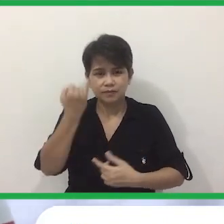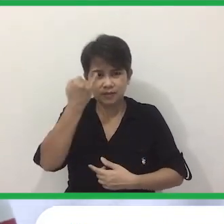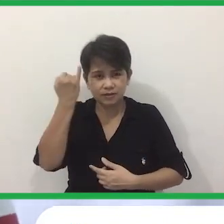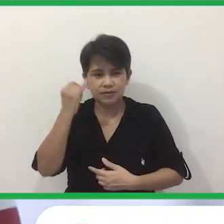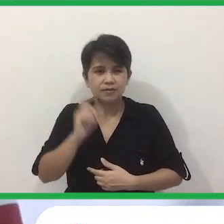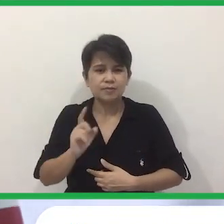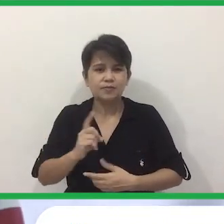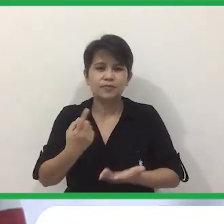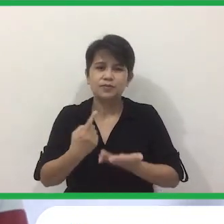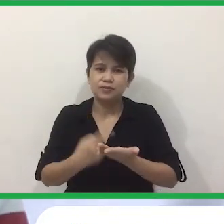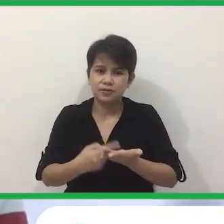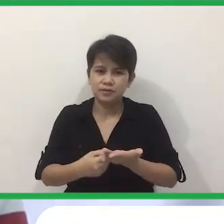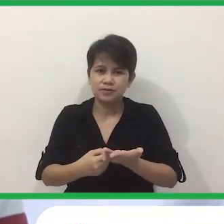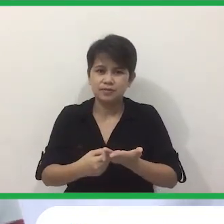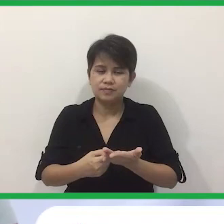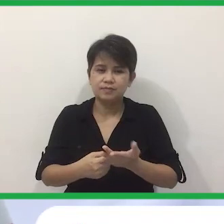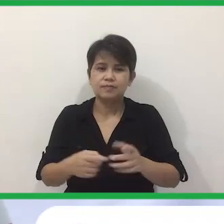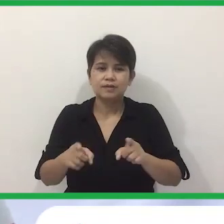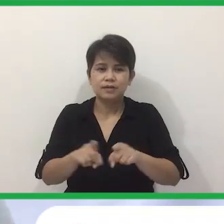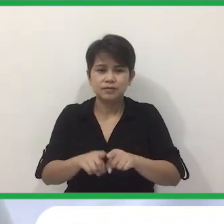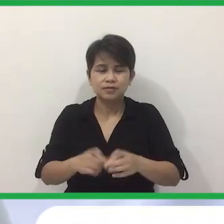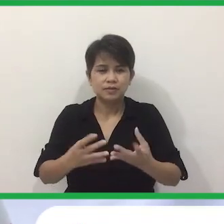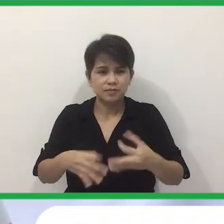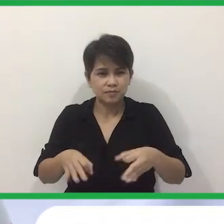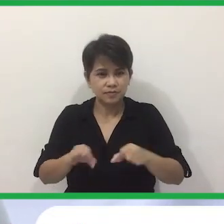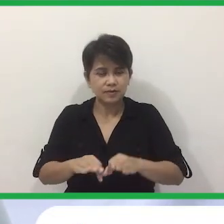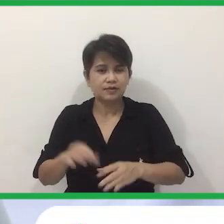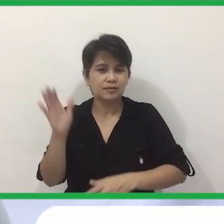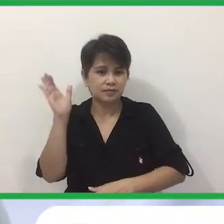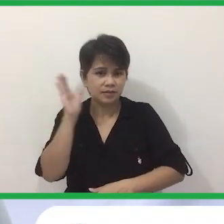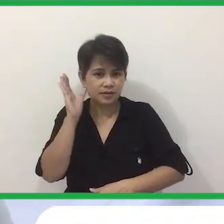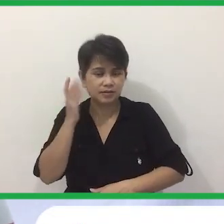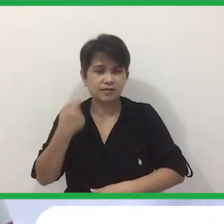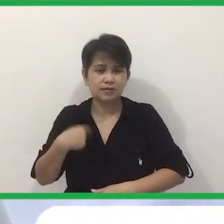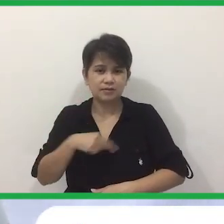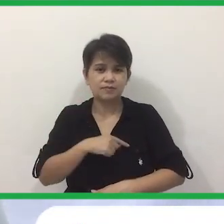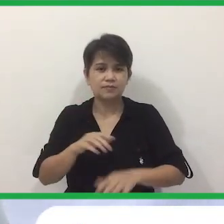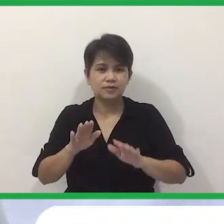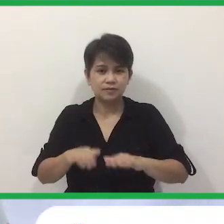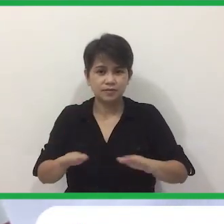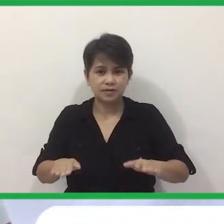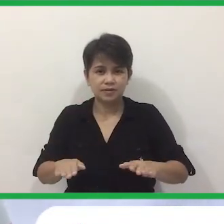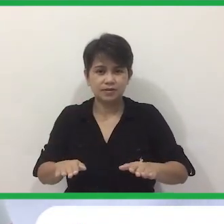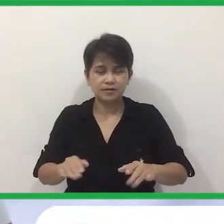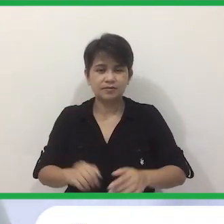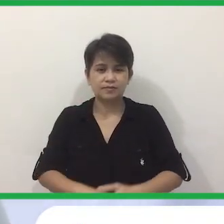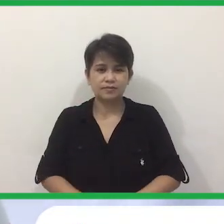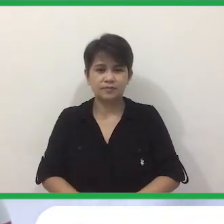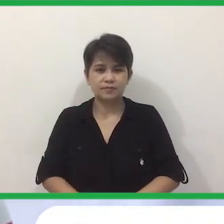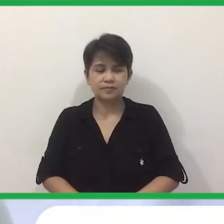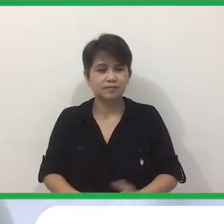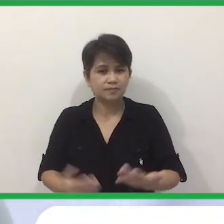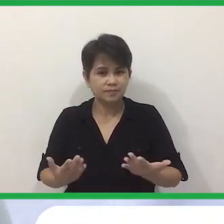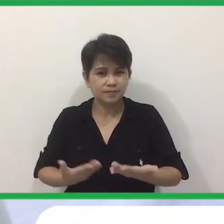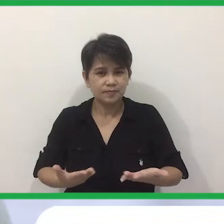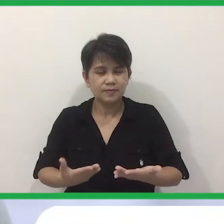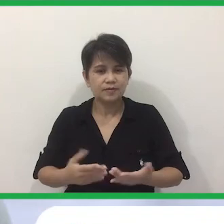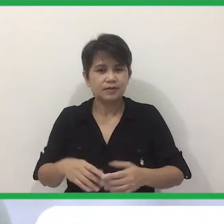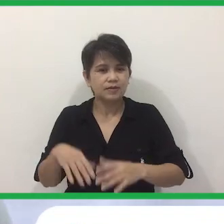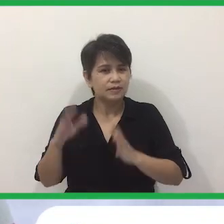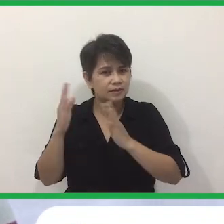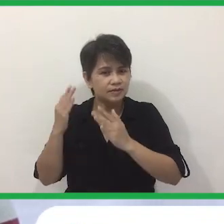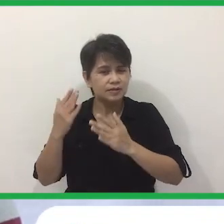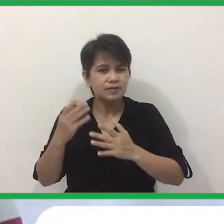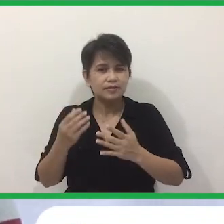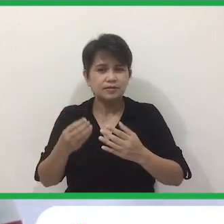Pwede Nating Pag-usapan Tungkol Sa Kanila Ang Mahalaga Rito Ay Pakitinig Lagi Sa Nararamdaman At Pagkakaunawa Nung